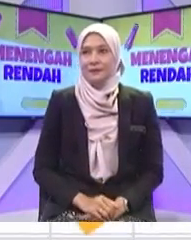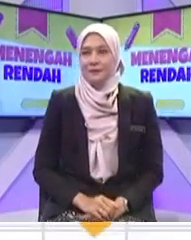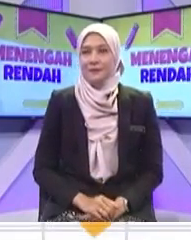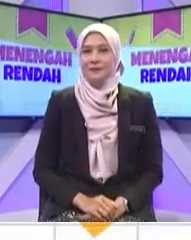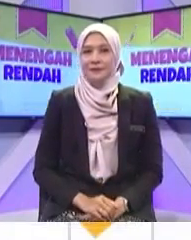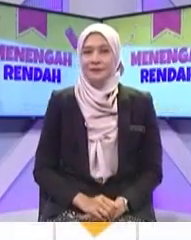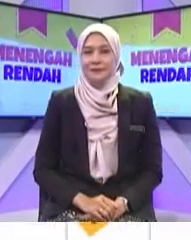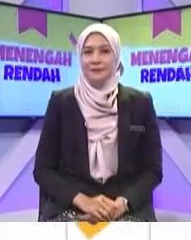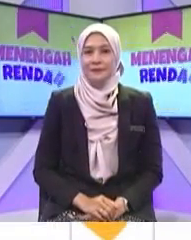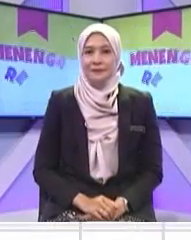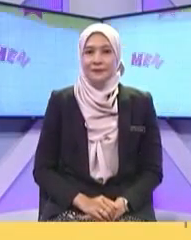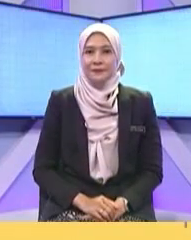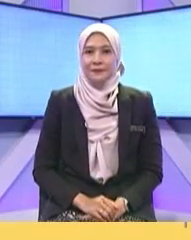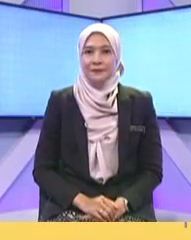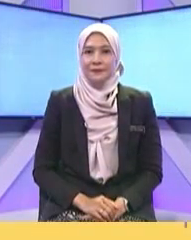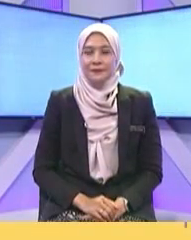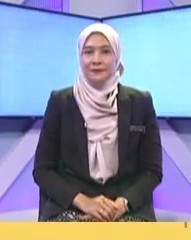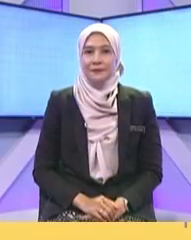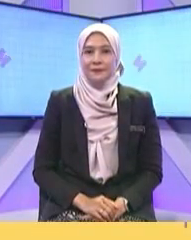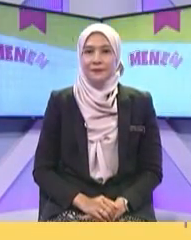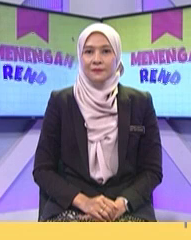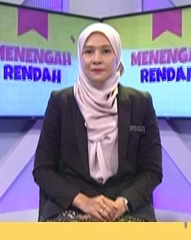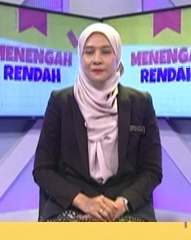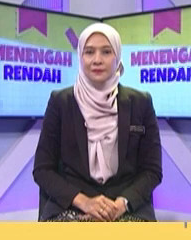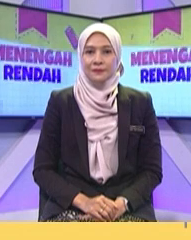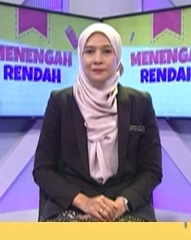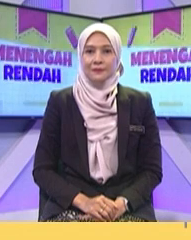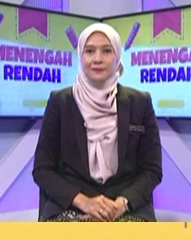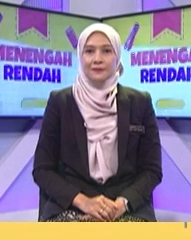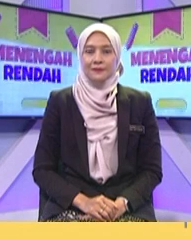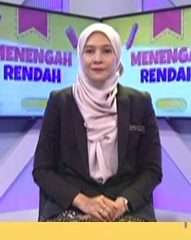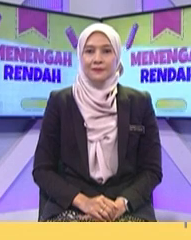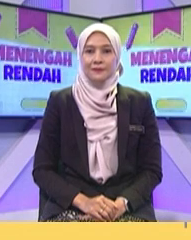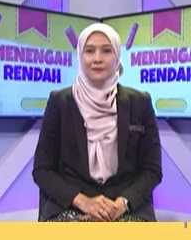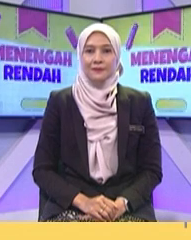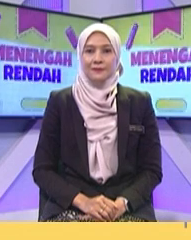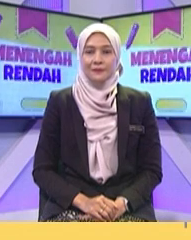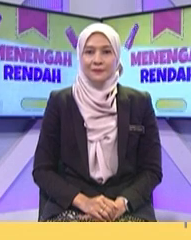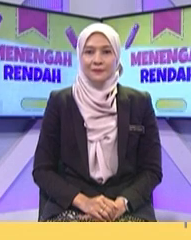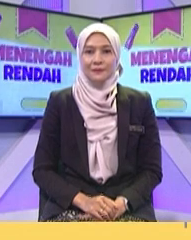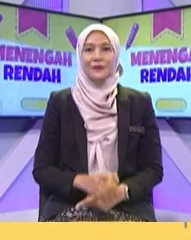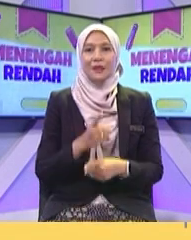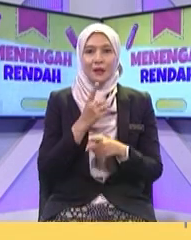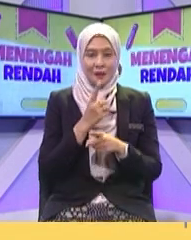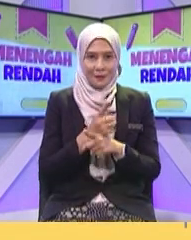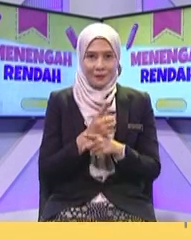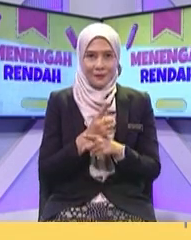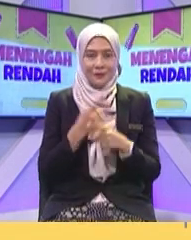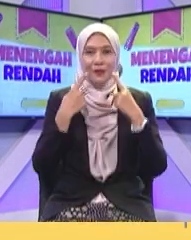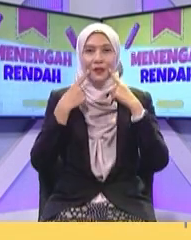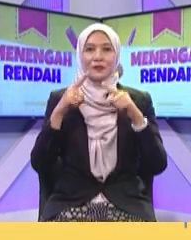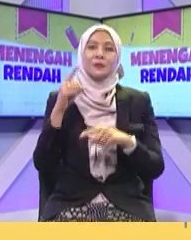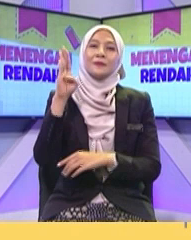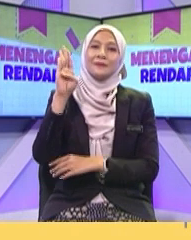Terawal Terawal Awal maksudnya Dulu-dulu Dulu-dulu Digunakan negara kita Jawapan dia adalah Telegraf Betul